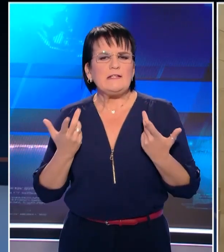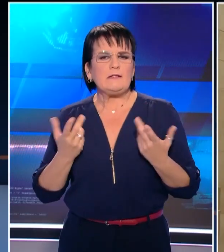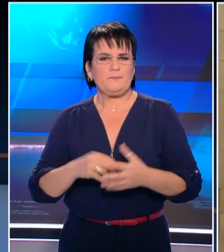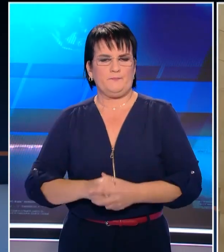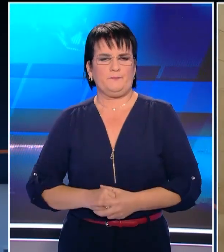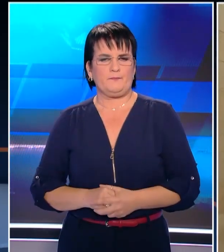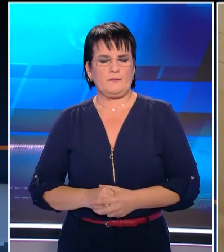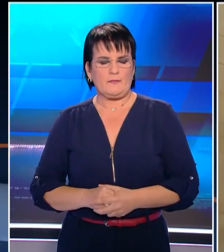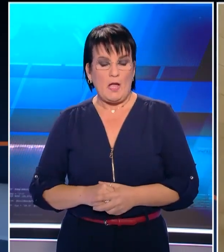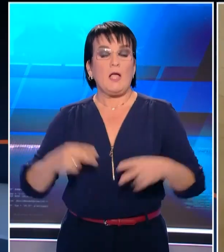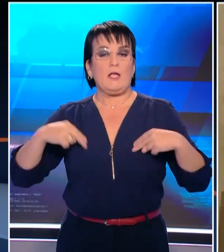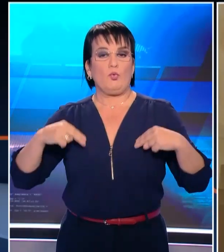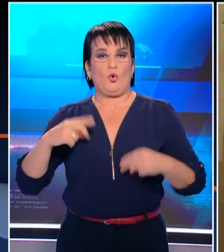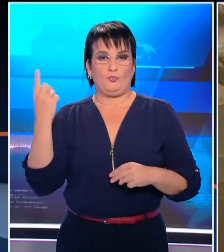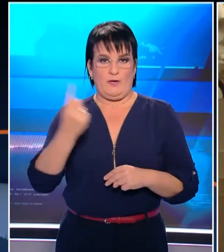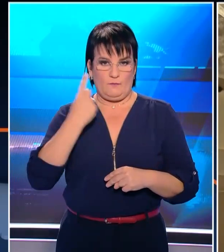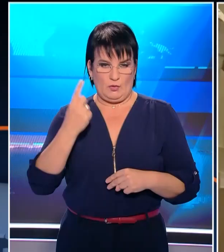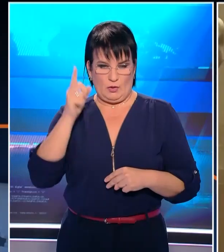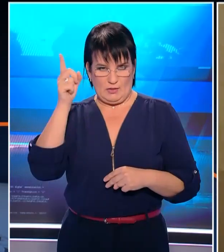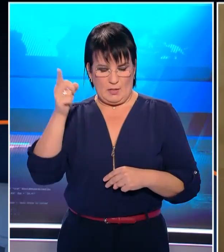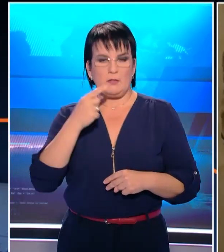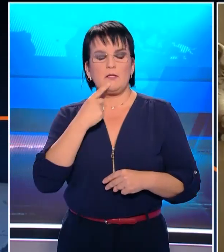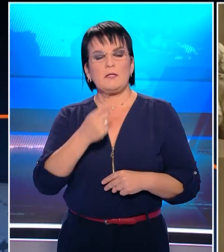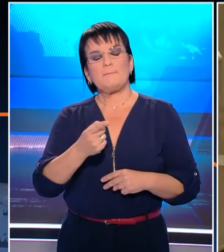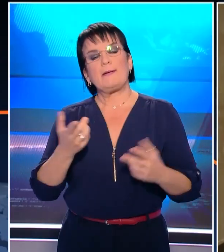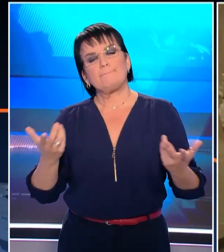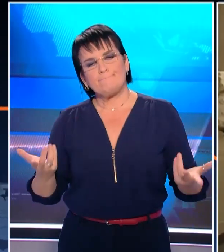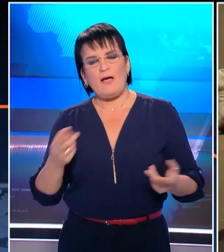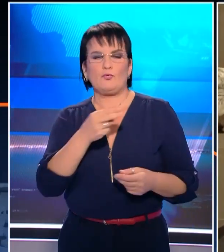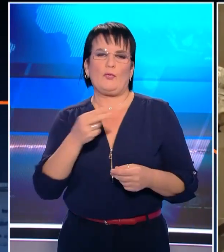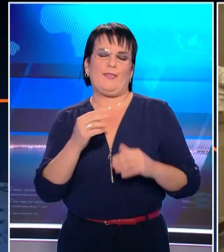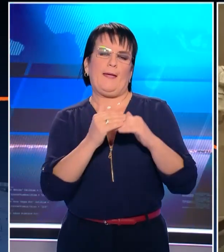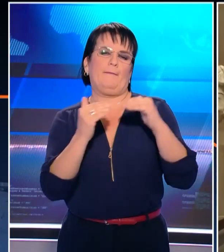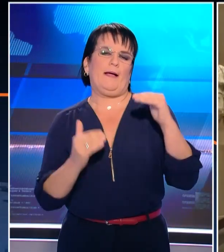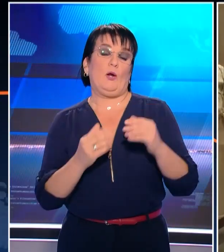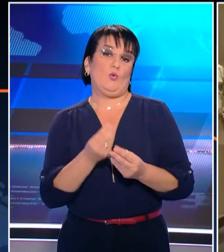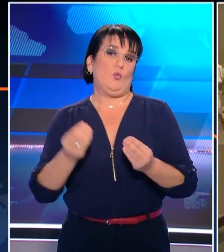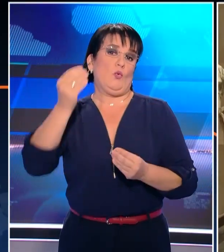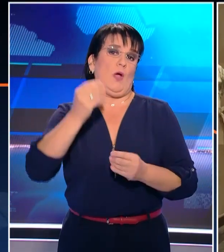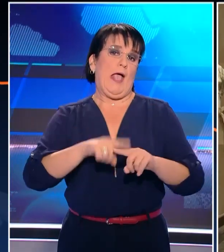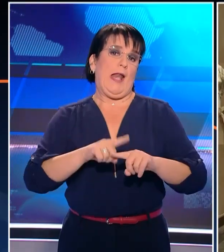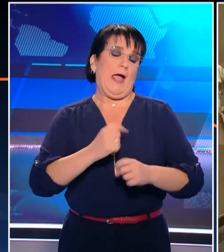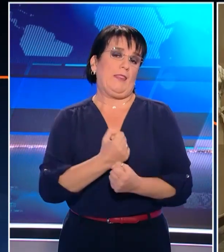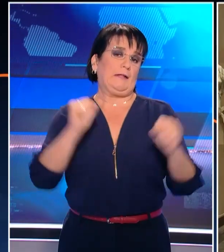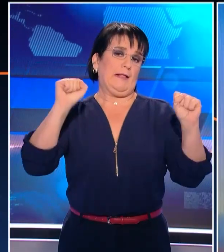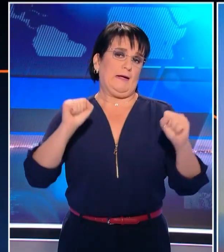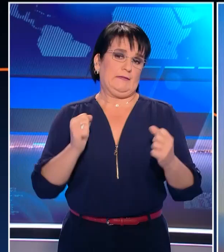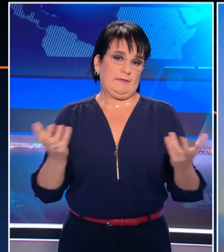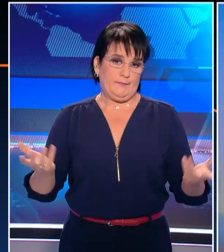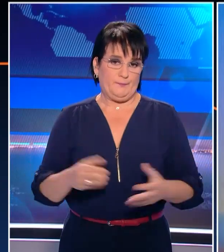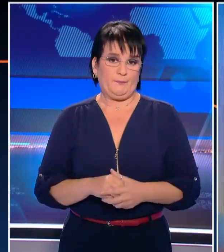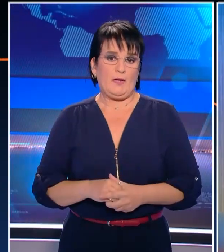Ο Υπουργός Περιβάλλοντος της κυβέρνησης Σούνακ πάντως προσπάθησε να υποβαθμίσει το θέμα μιλώντας για υπερβολική αντίδραση από την ελληνική πλευρά.